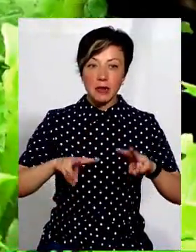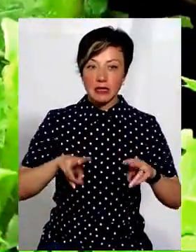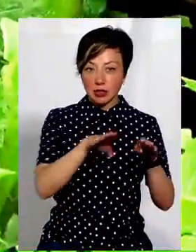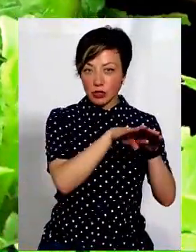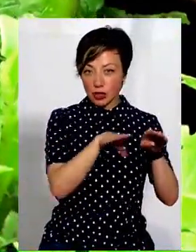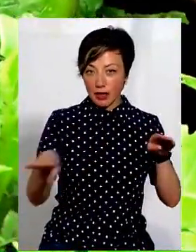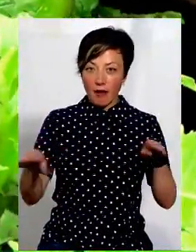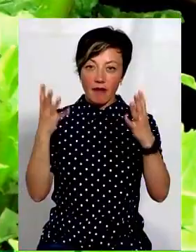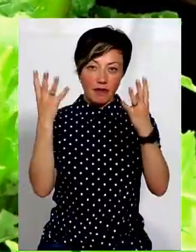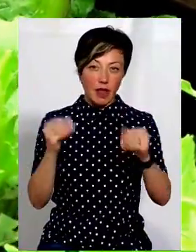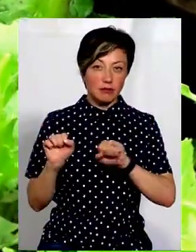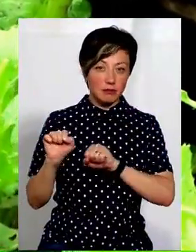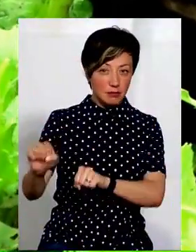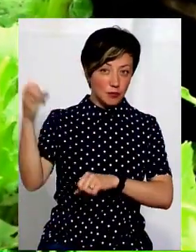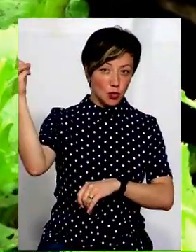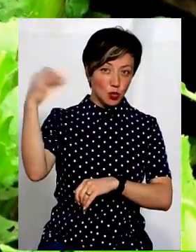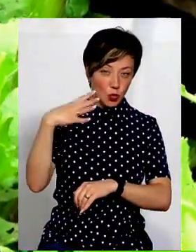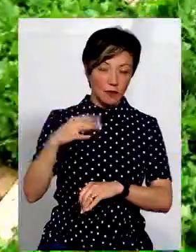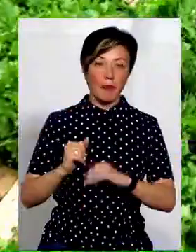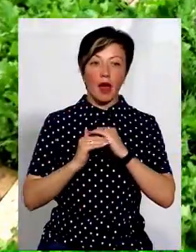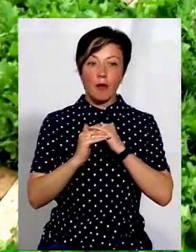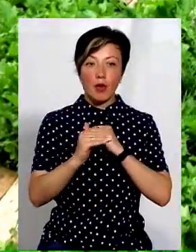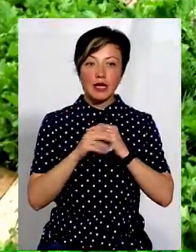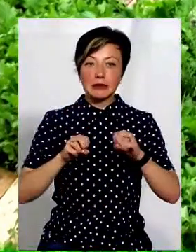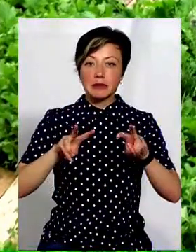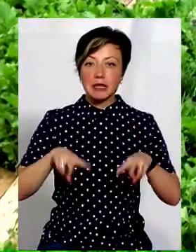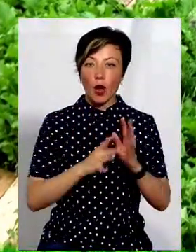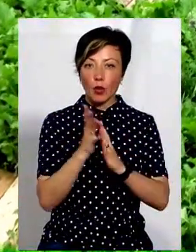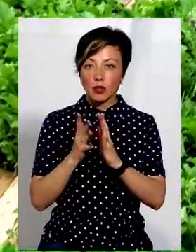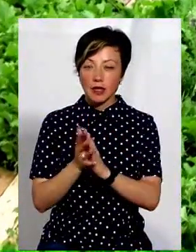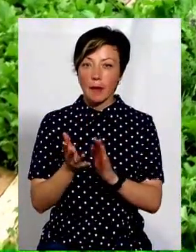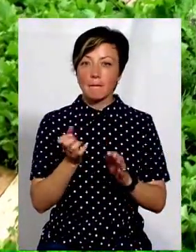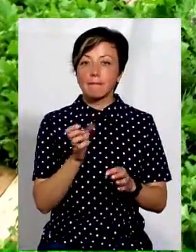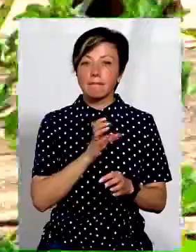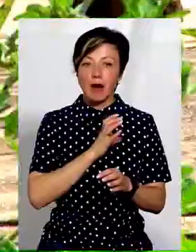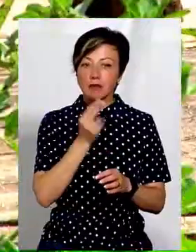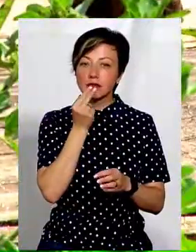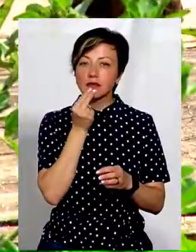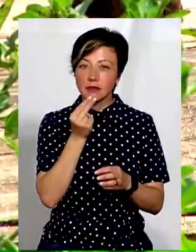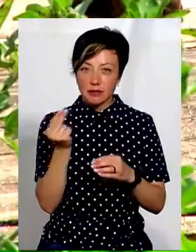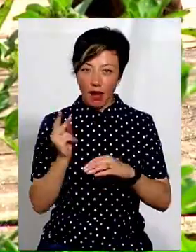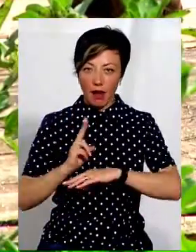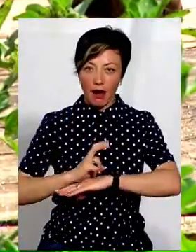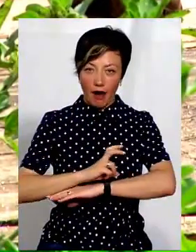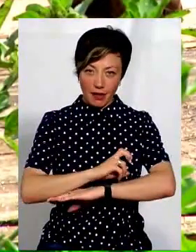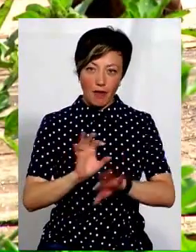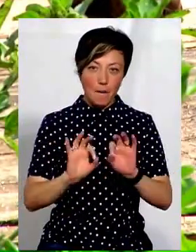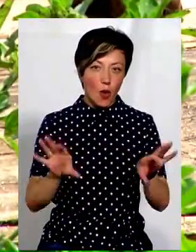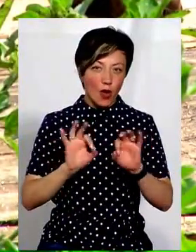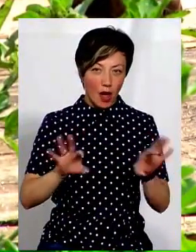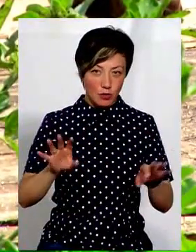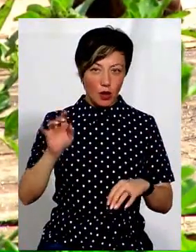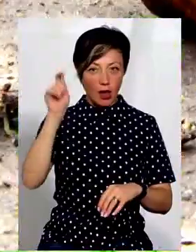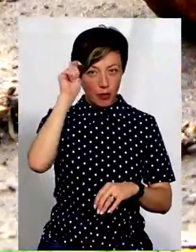які в день захищають їх від сонця. На полі сіють спеціальну рослинну перку, яка багата на білок і слугує їжею для равликів, пояснює Сергій Ланчук.